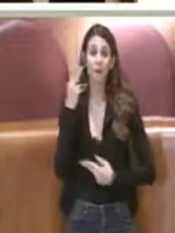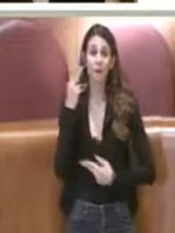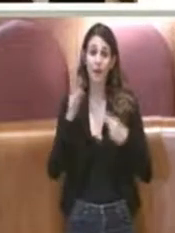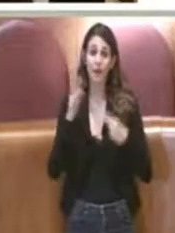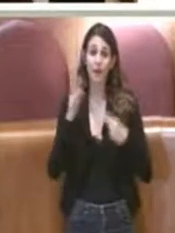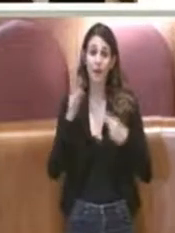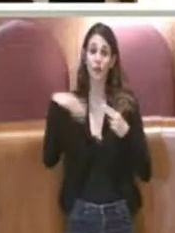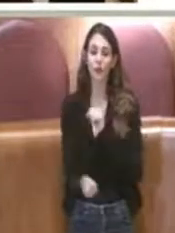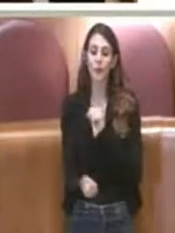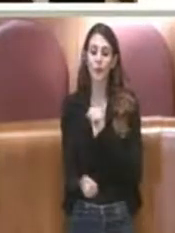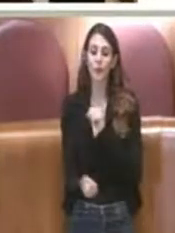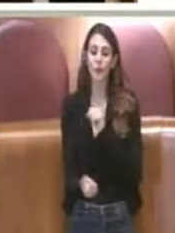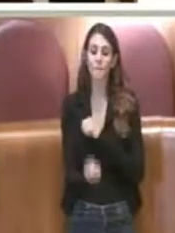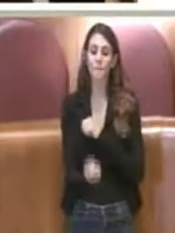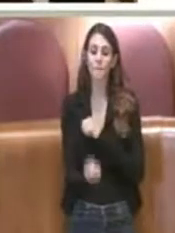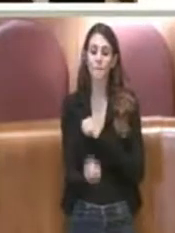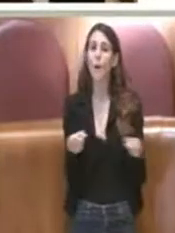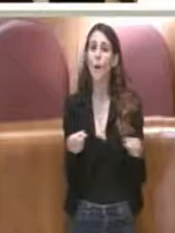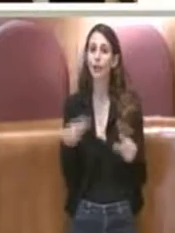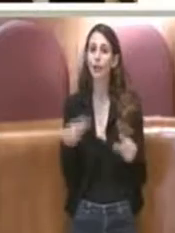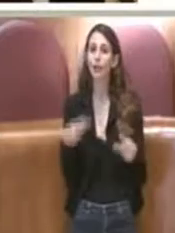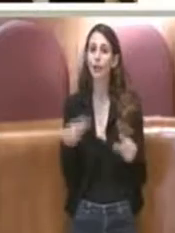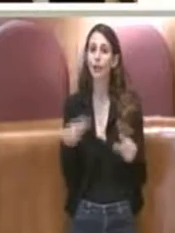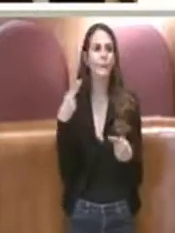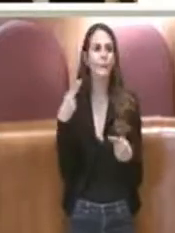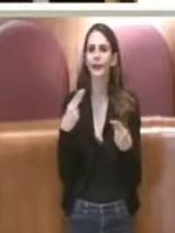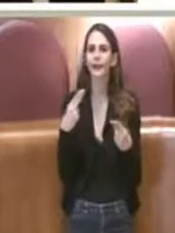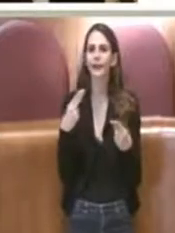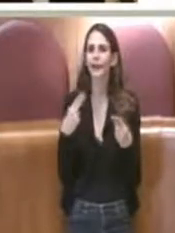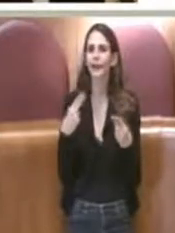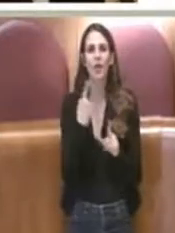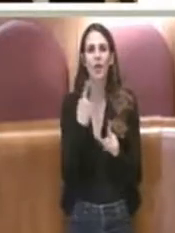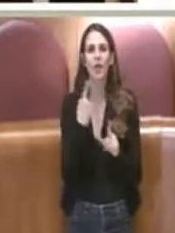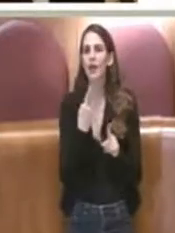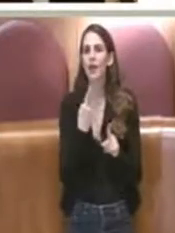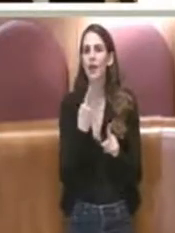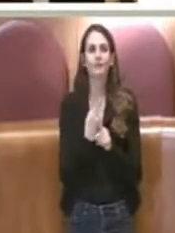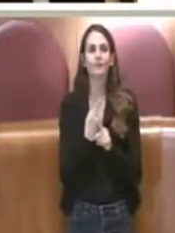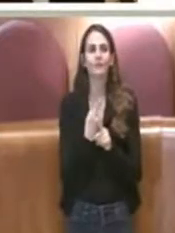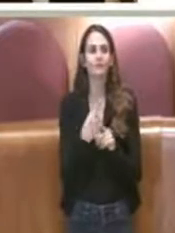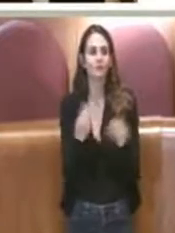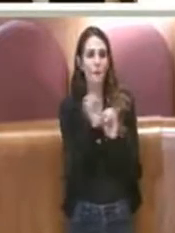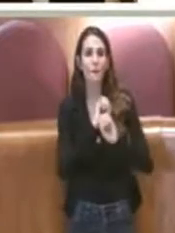prevedere le spese,'amministrazione deve far fronte a un imprevisto.